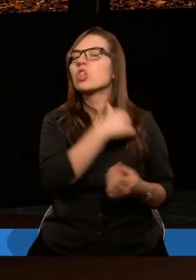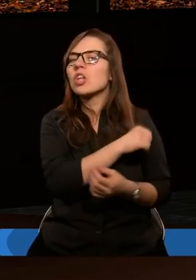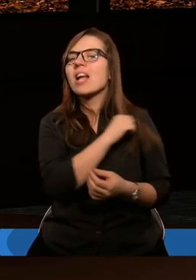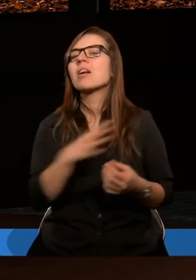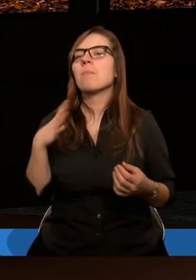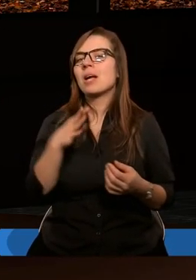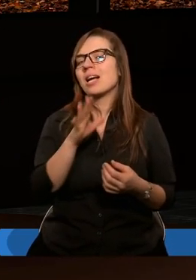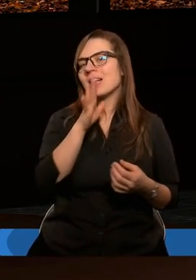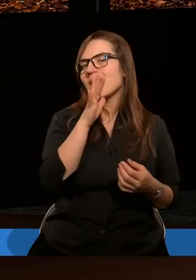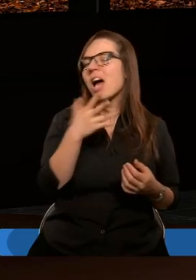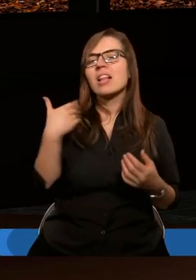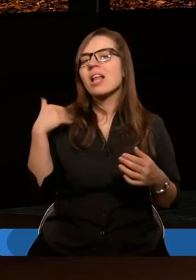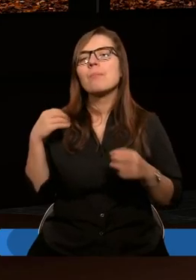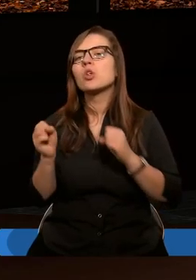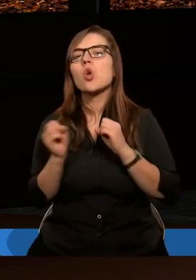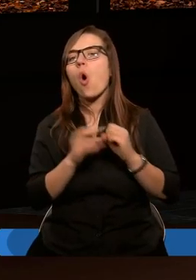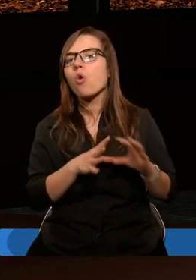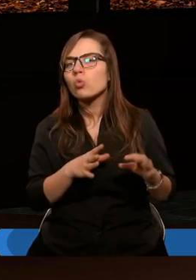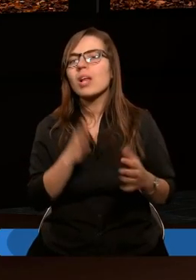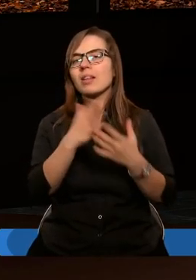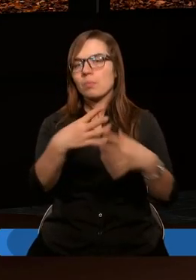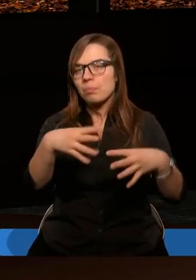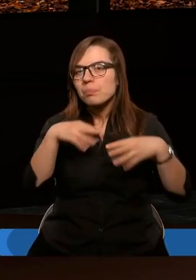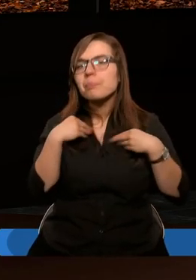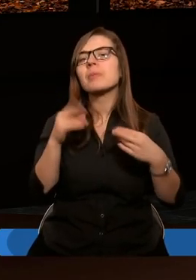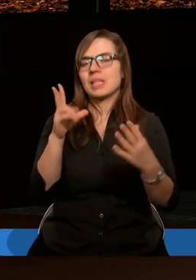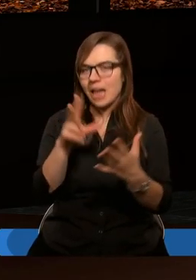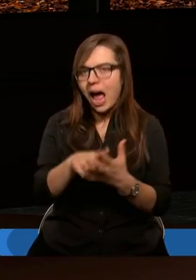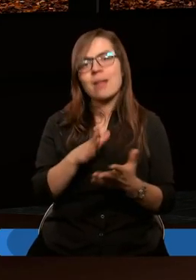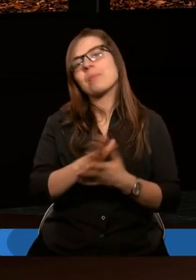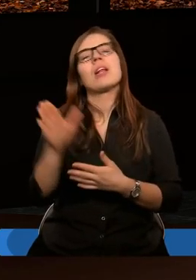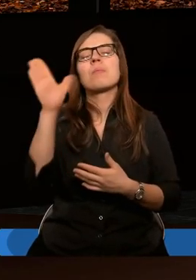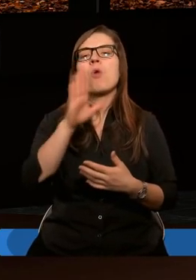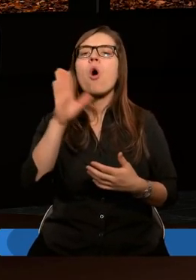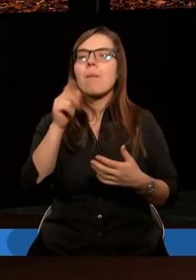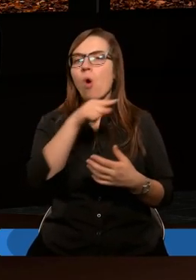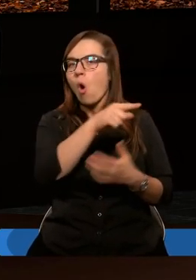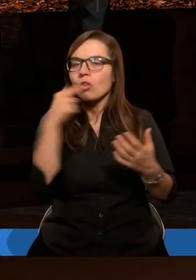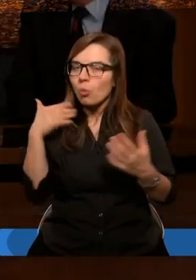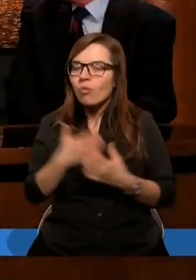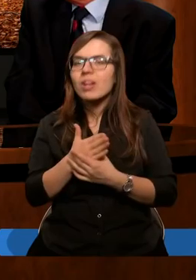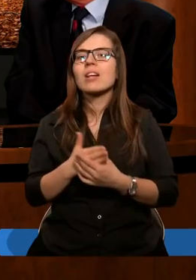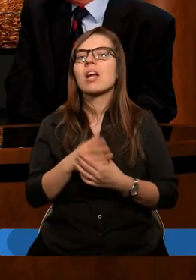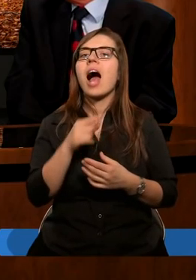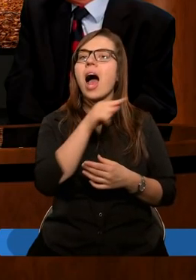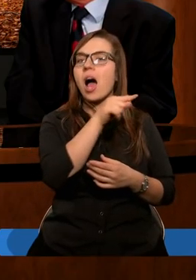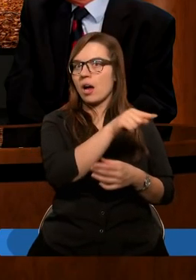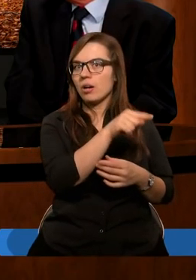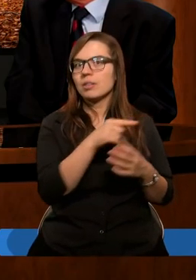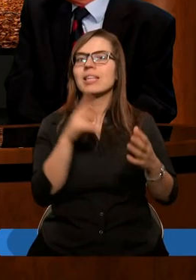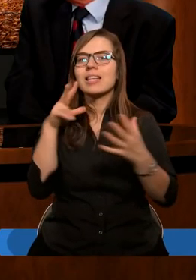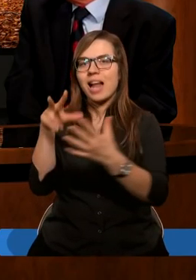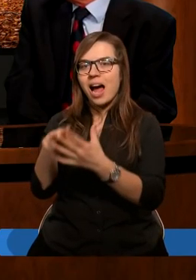Izraelitami, nie byli odrzuceni, tylko przyjęci byli, zaakceptowani przez Boga. W rozumieniu, że to oni